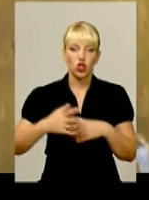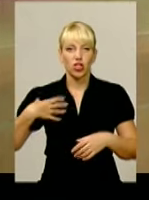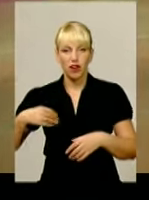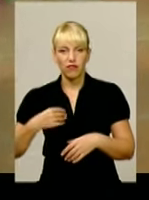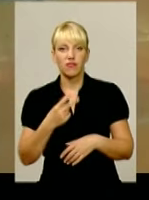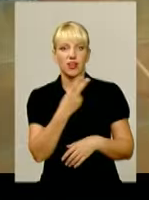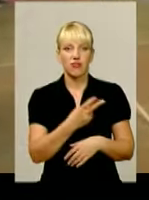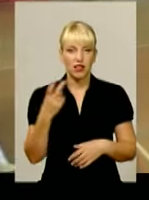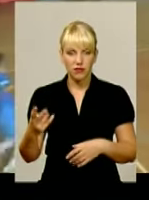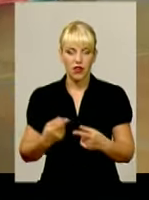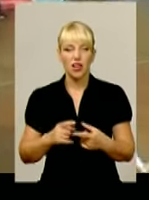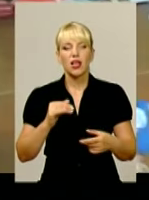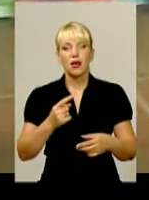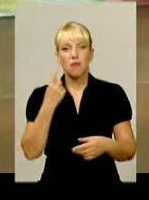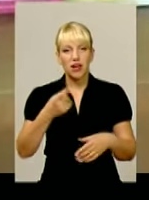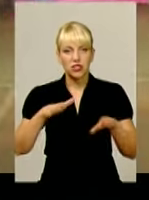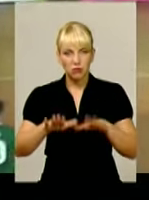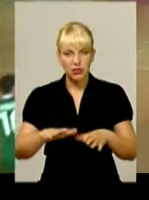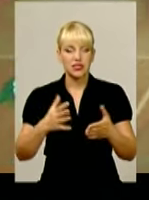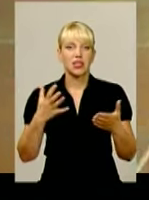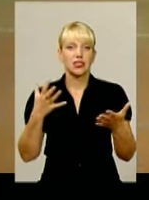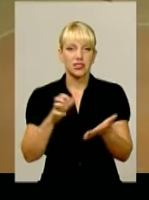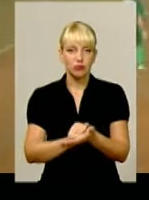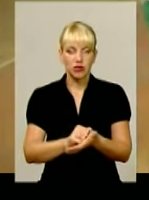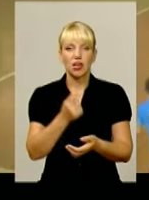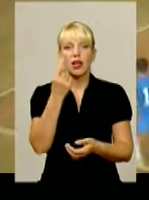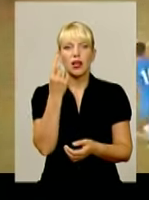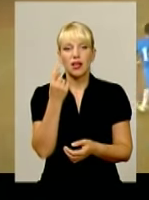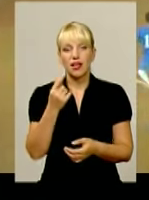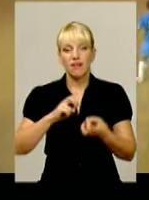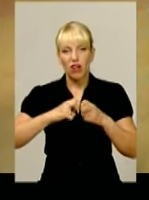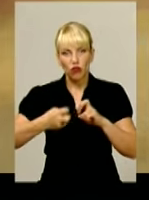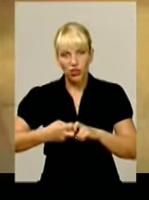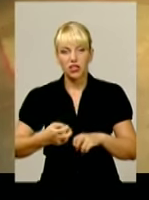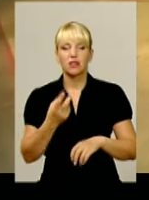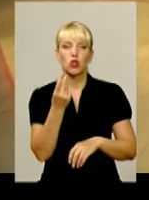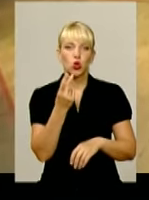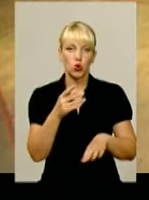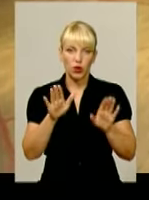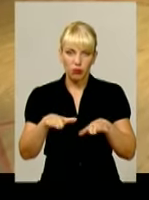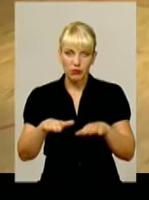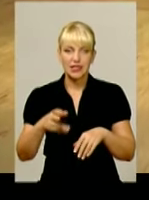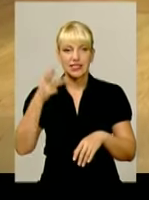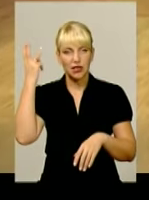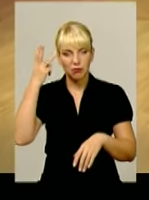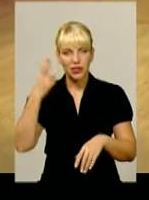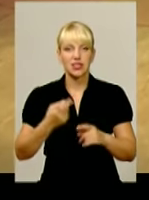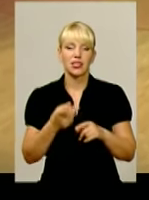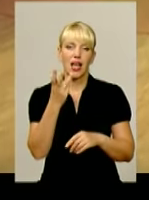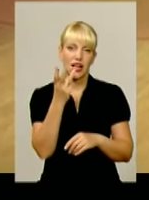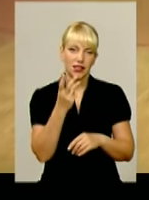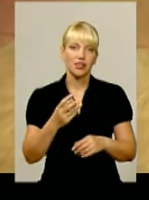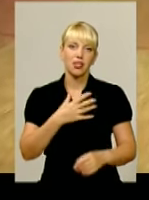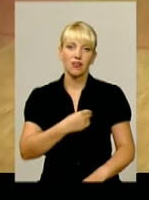позицію в підсумковій турнірній таблиці посів «Івано-Франківський ураган». Другим у списку став «Хмельницький спортлідер плюс». Чільну трійку закрила «Львівська